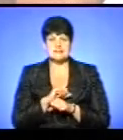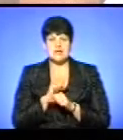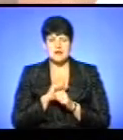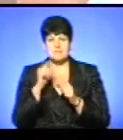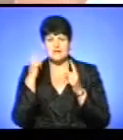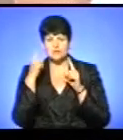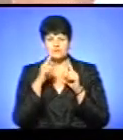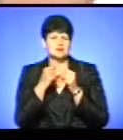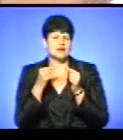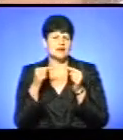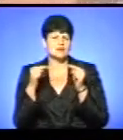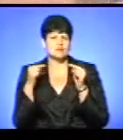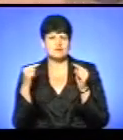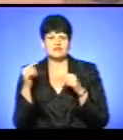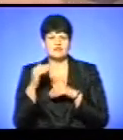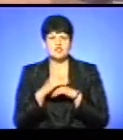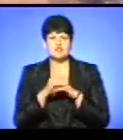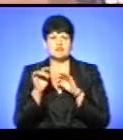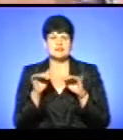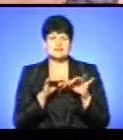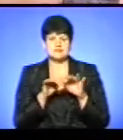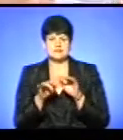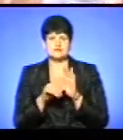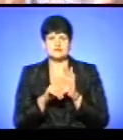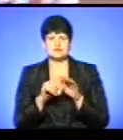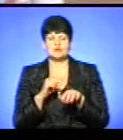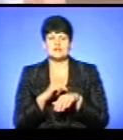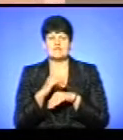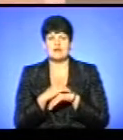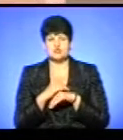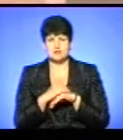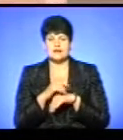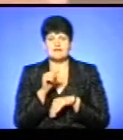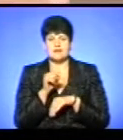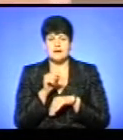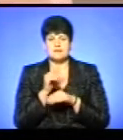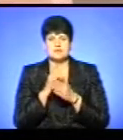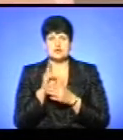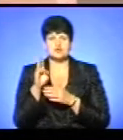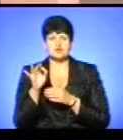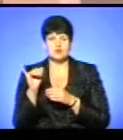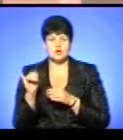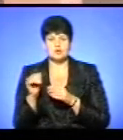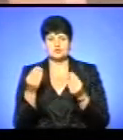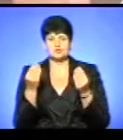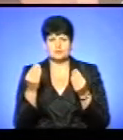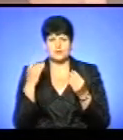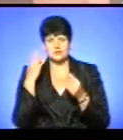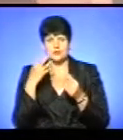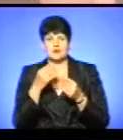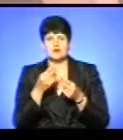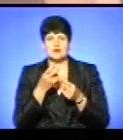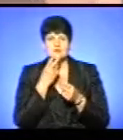найрізноманітніші вечірні заходи, це на шосту годину вечора. Там таке шоу, як суперінтуїція, розсміши